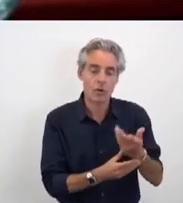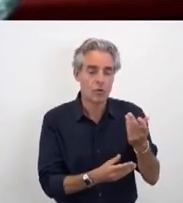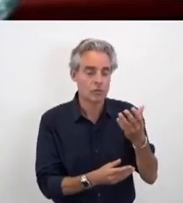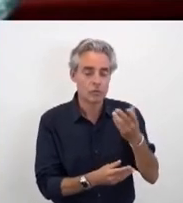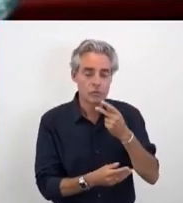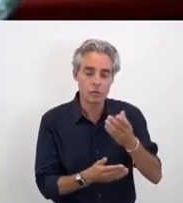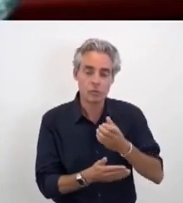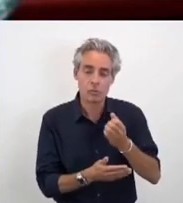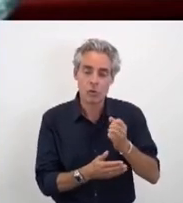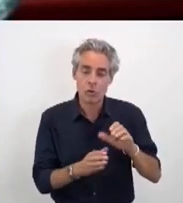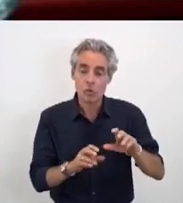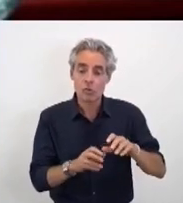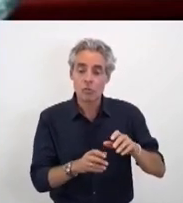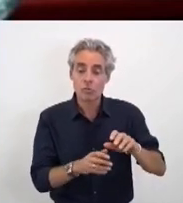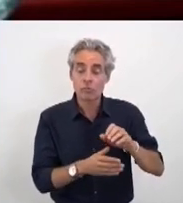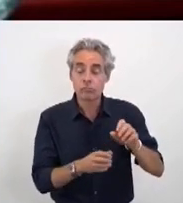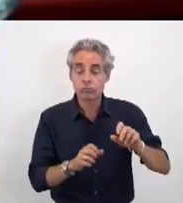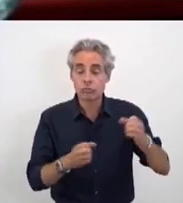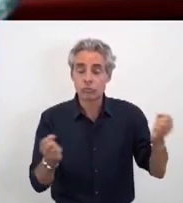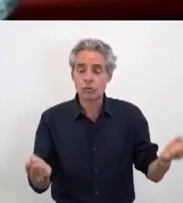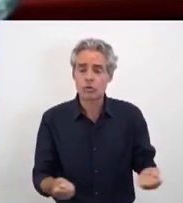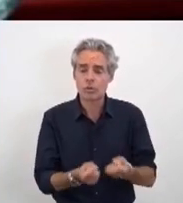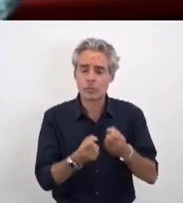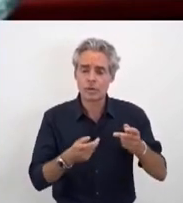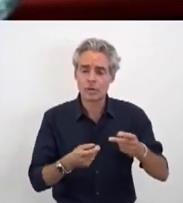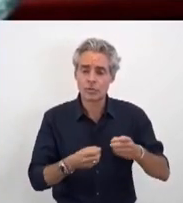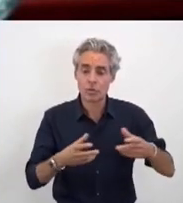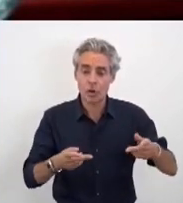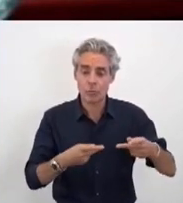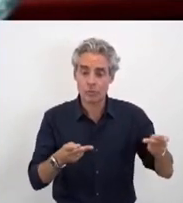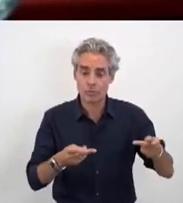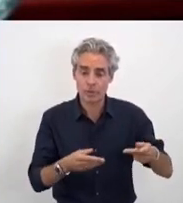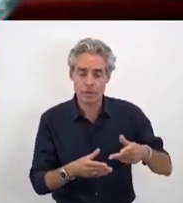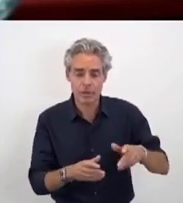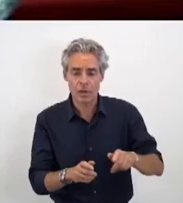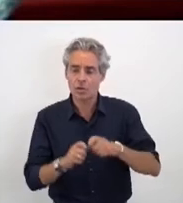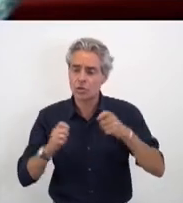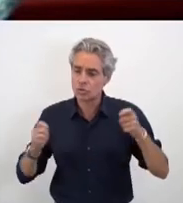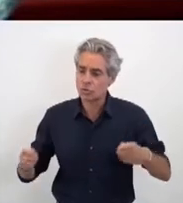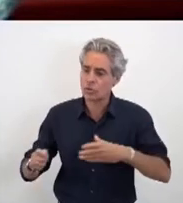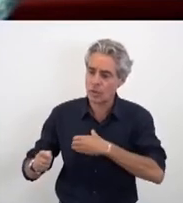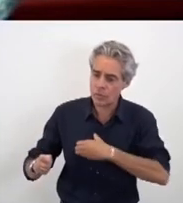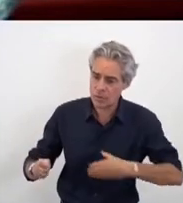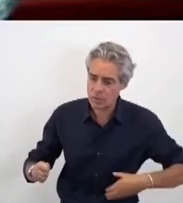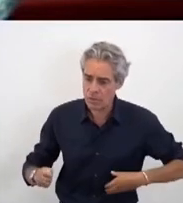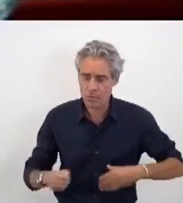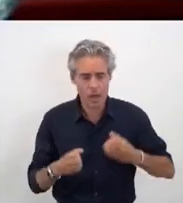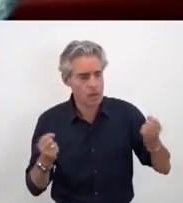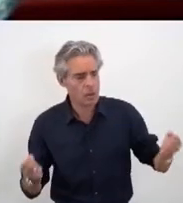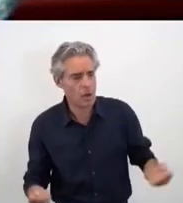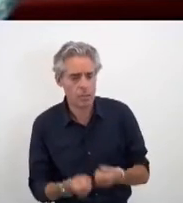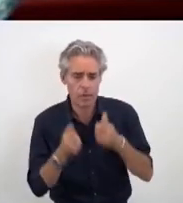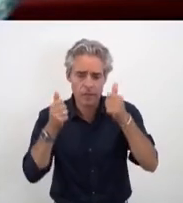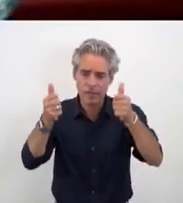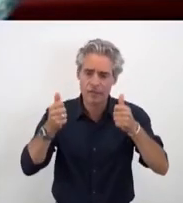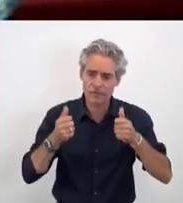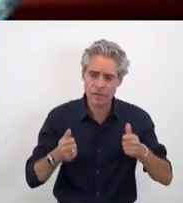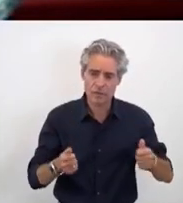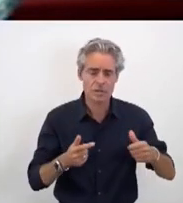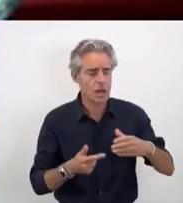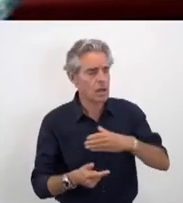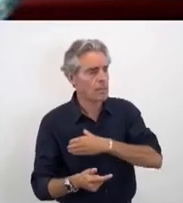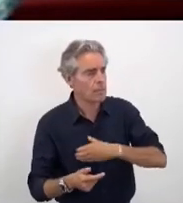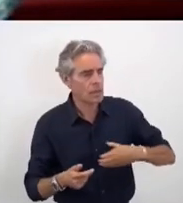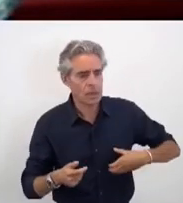communication grand public. Je crois que c'est très important que dans le journal municipal, dans les campagnes d'affichage, dans les mairies de